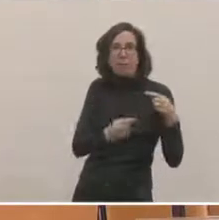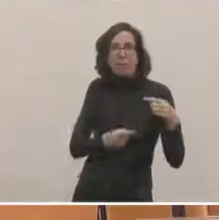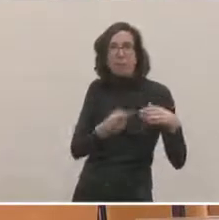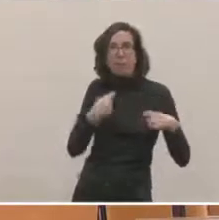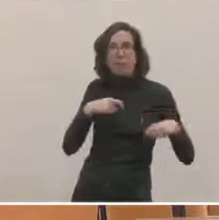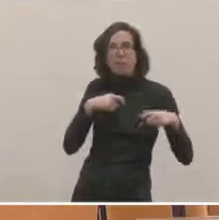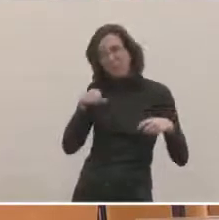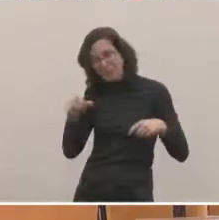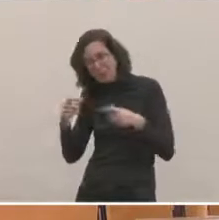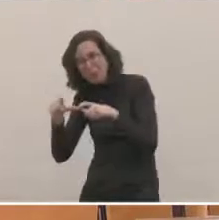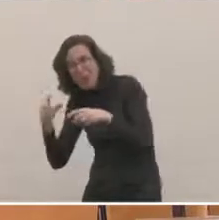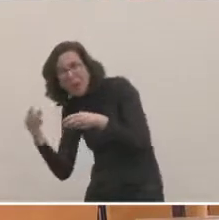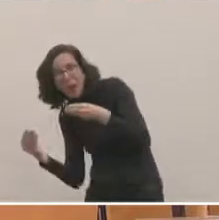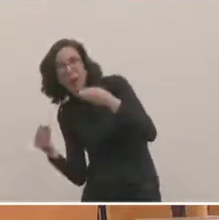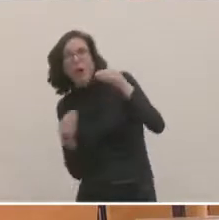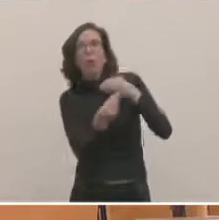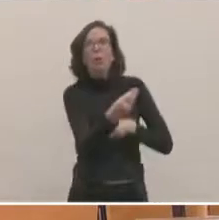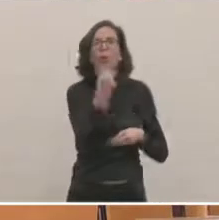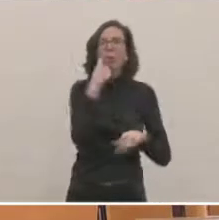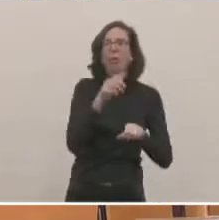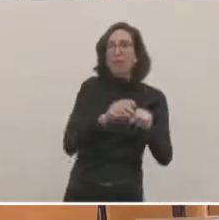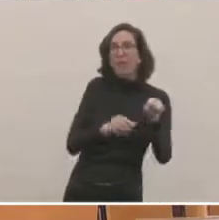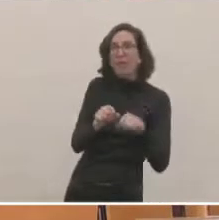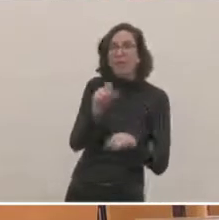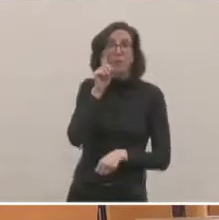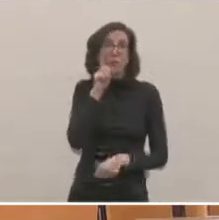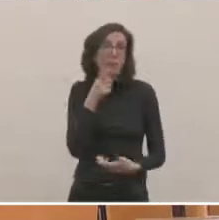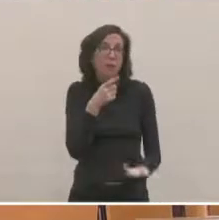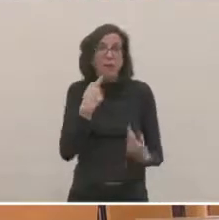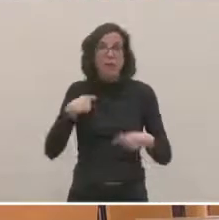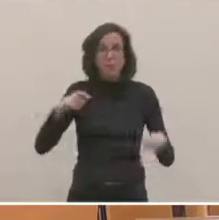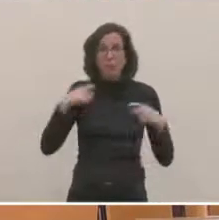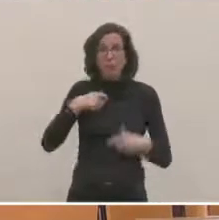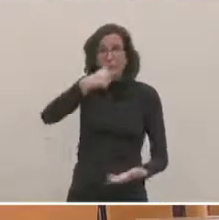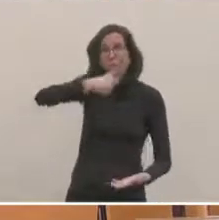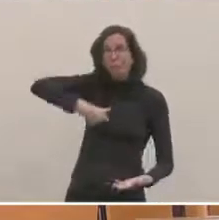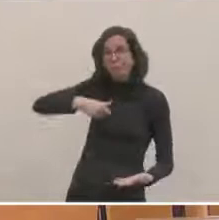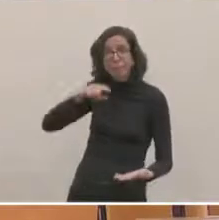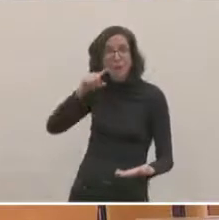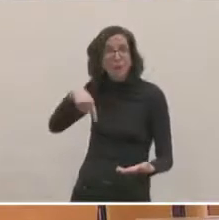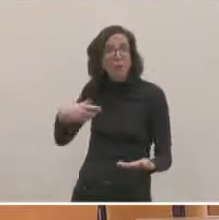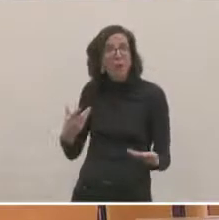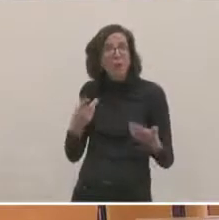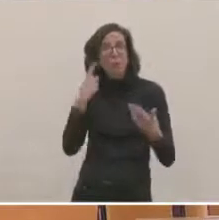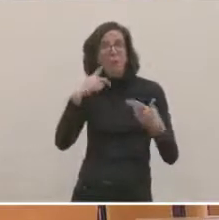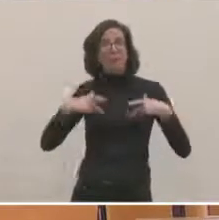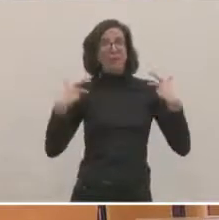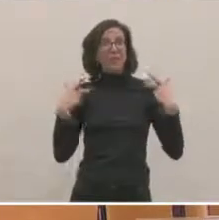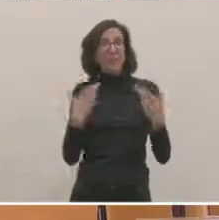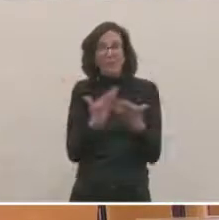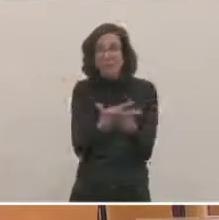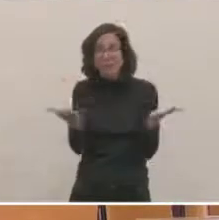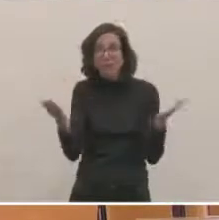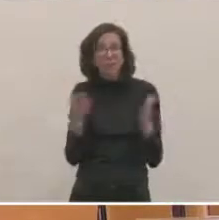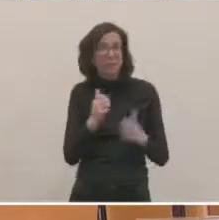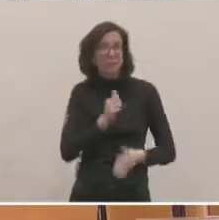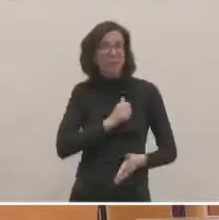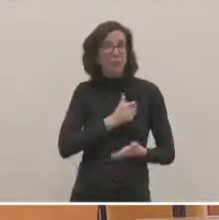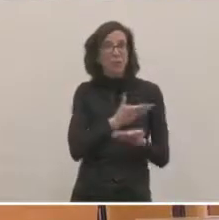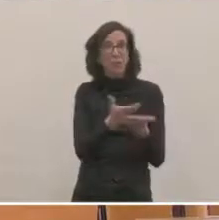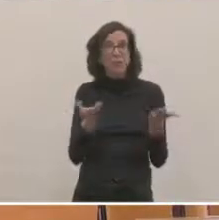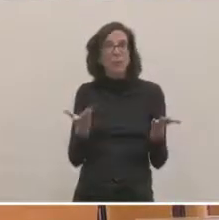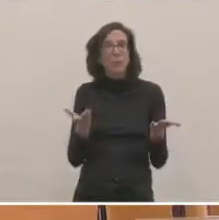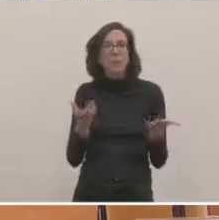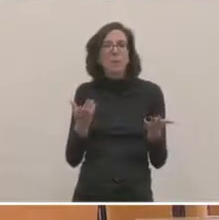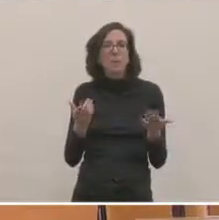savoir que l'eau, comme l'électricité, comme les loyers, ce sont les dépenses contraintes. Et que dans une ville, dans une métropole, nous avons 17%